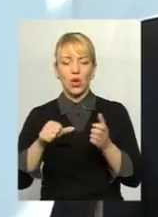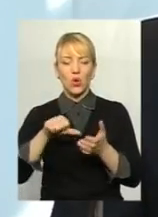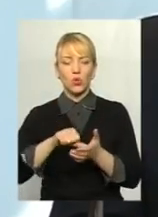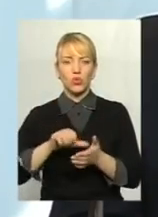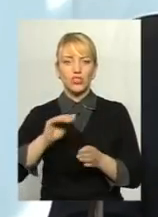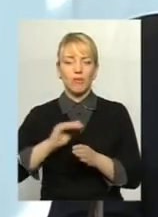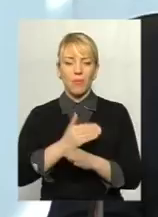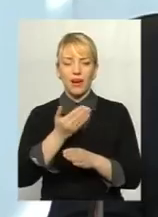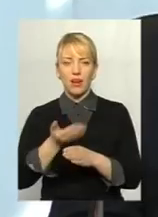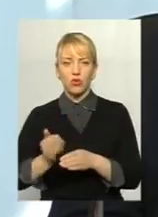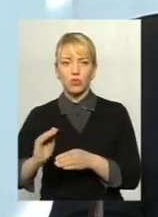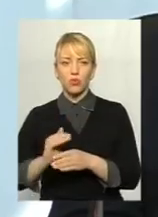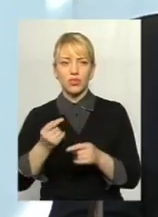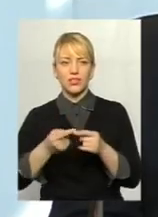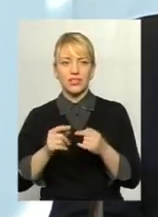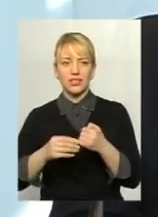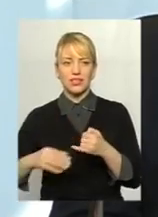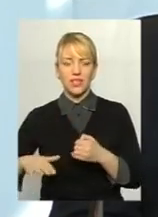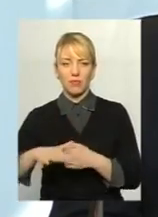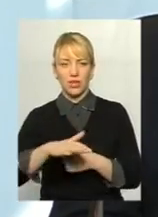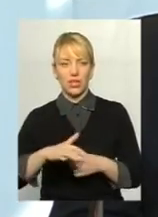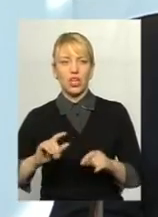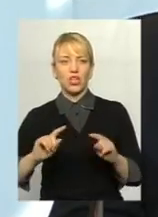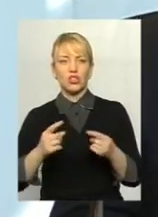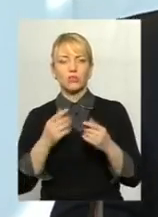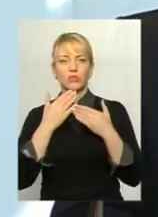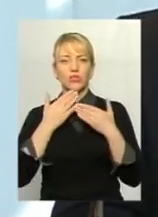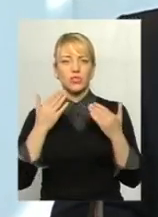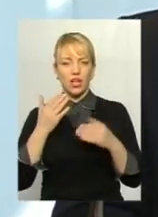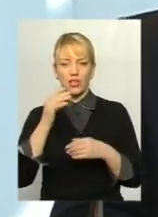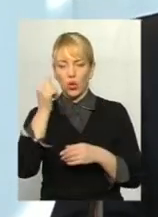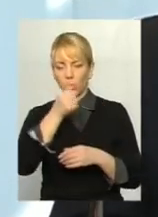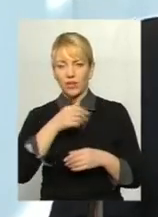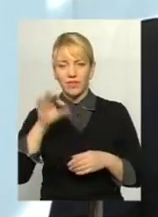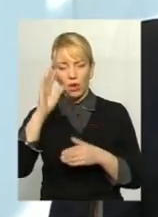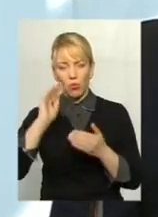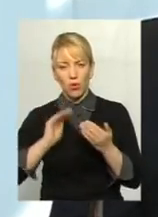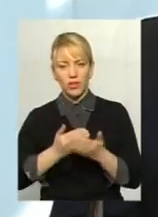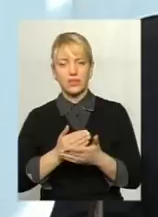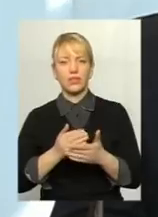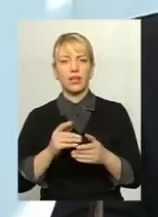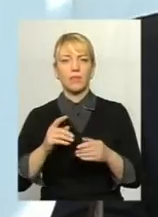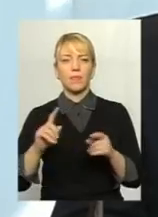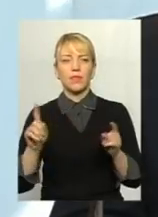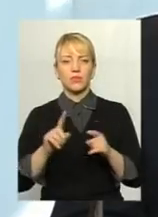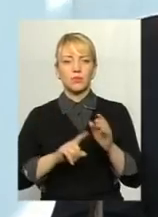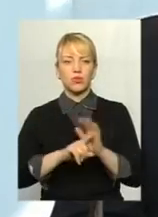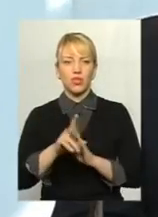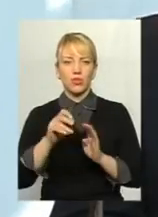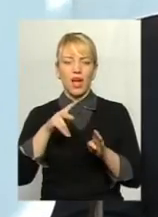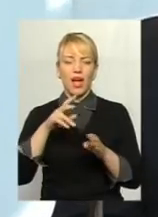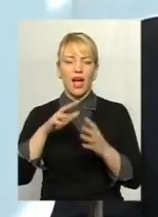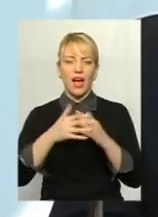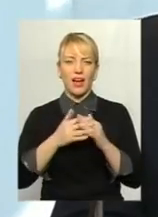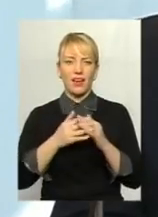цієї землі. І вся, скажімо, чогось, останніми роками вся політика зводиться до того, щоб спочатку навішати на аграрія додатково